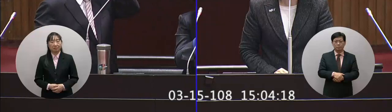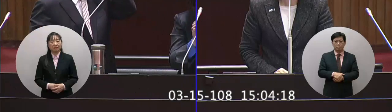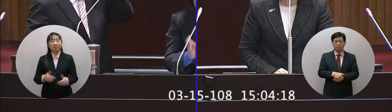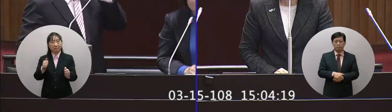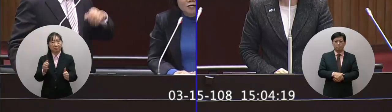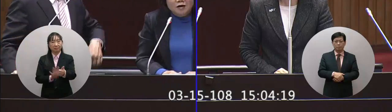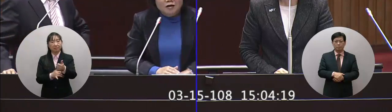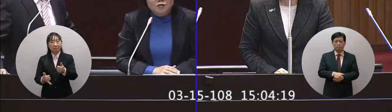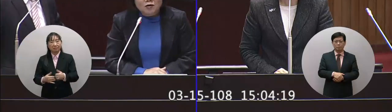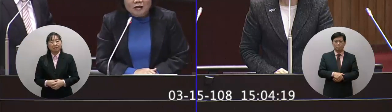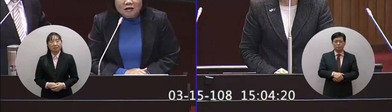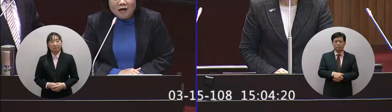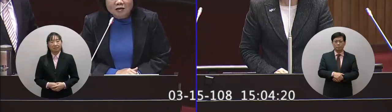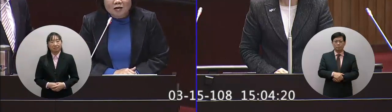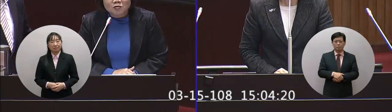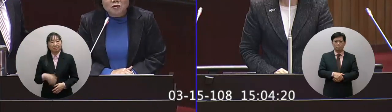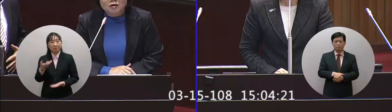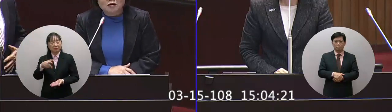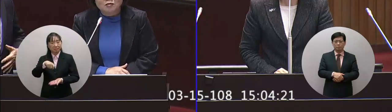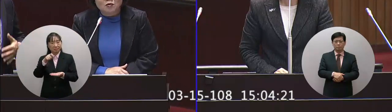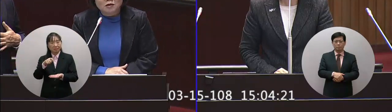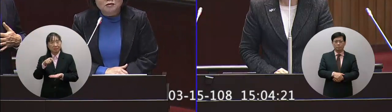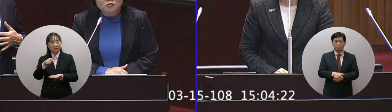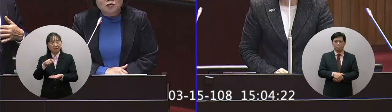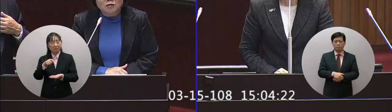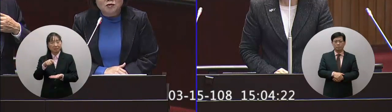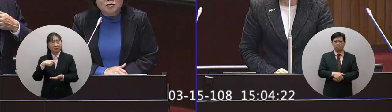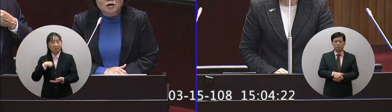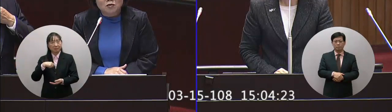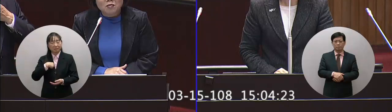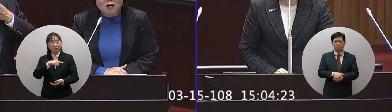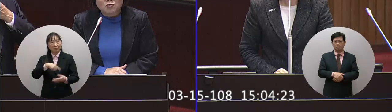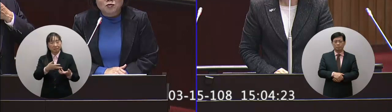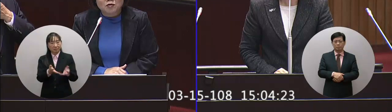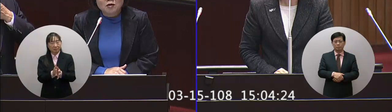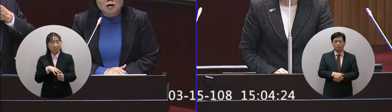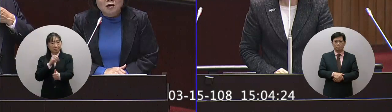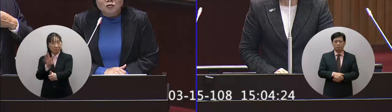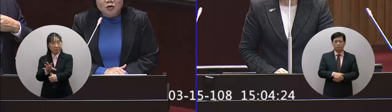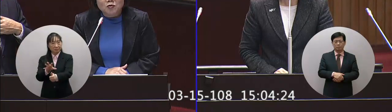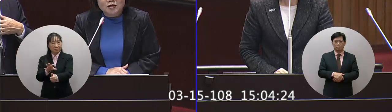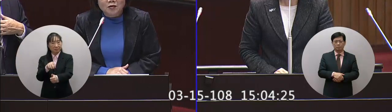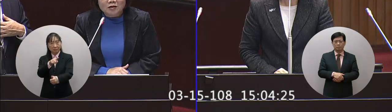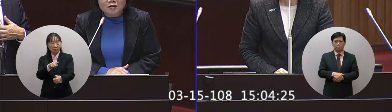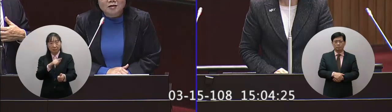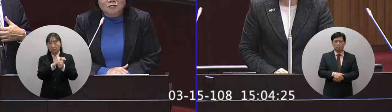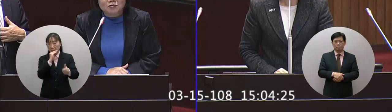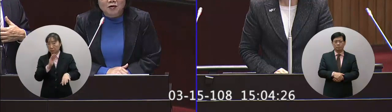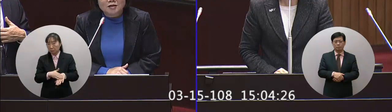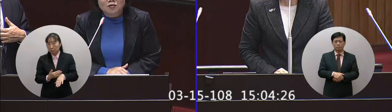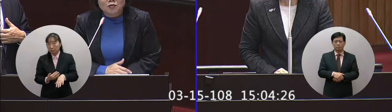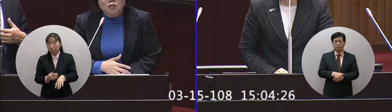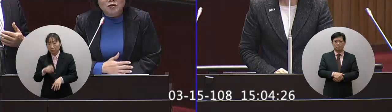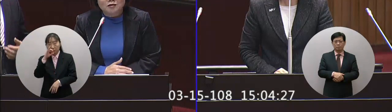謝謝委員委員您剛剛提到說我們部裡面有向委員報告說絕對不會裁員這